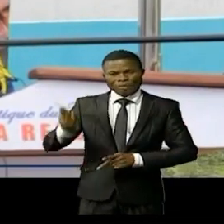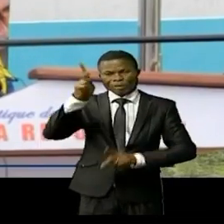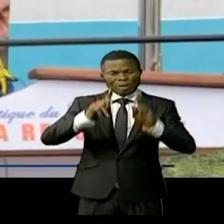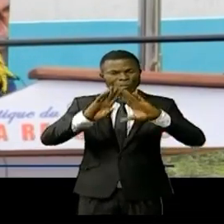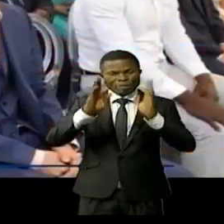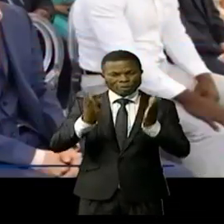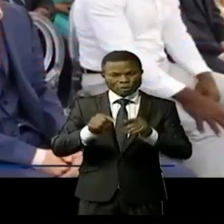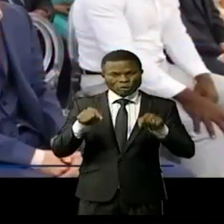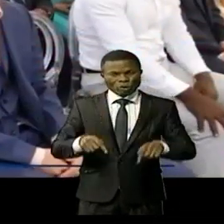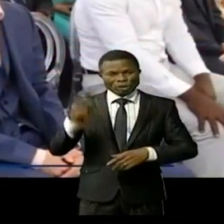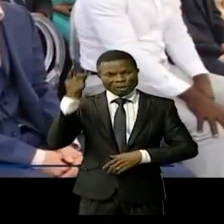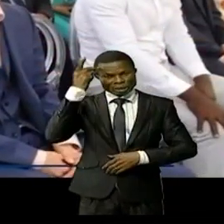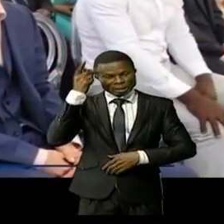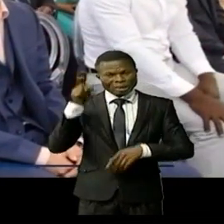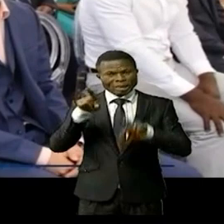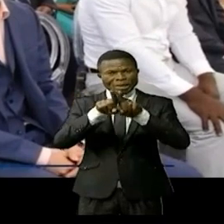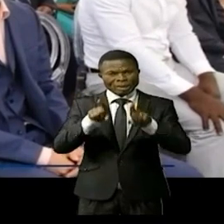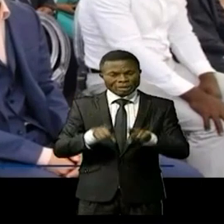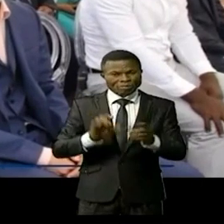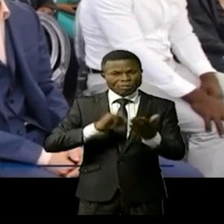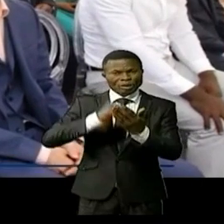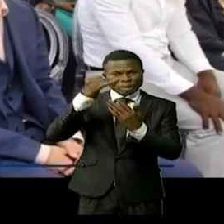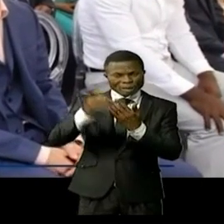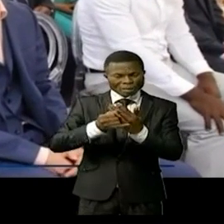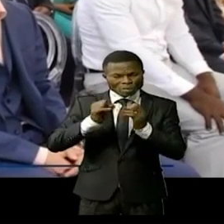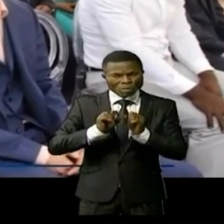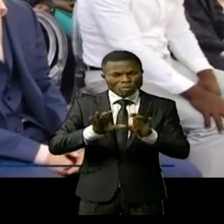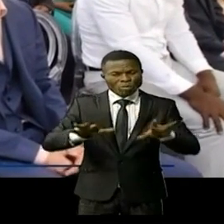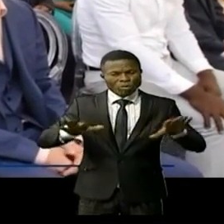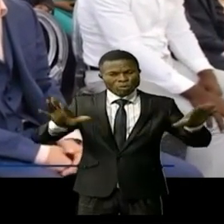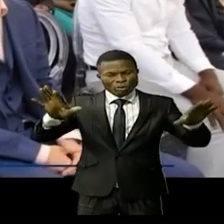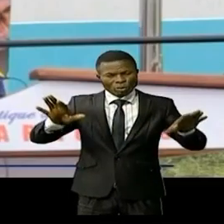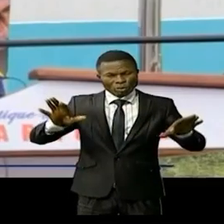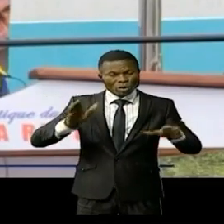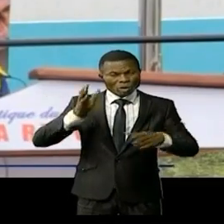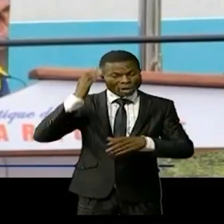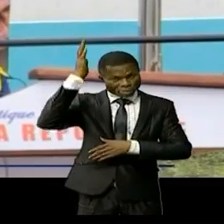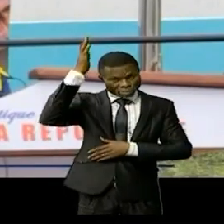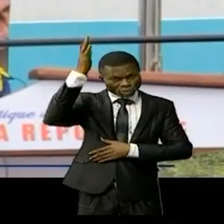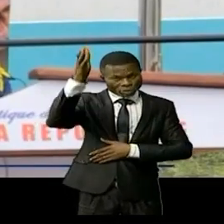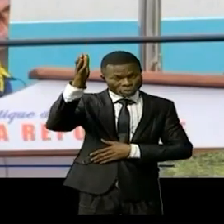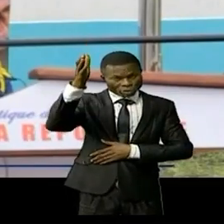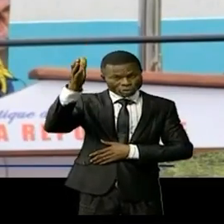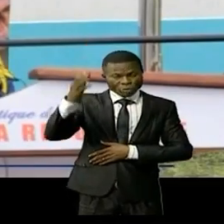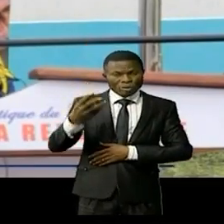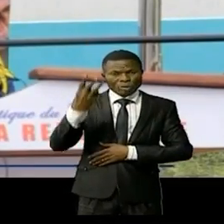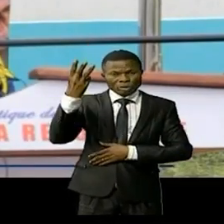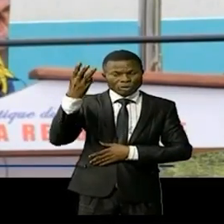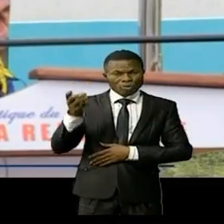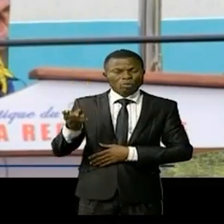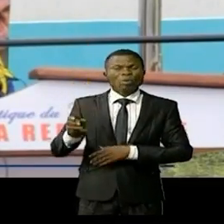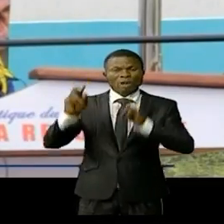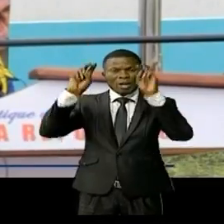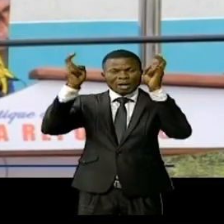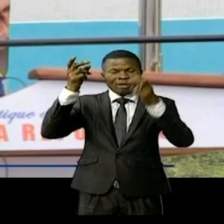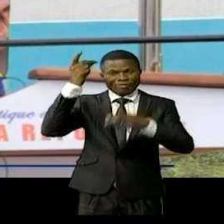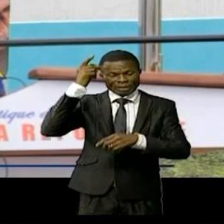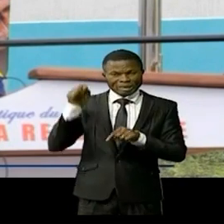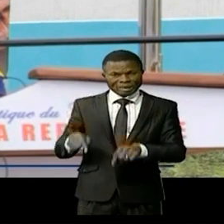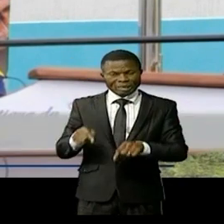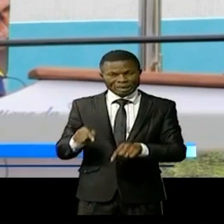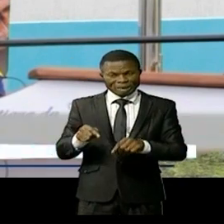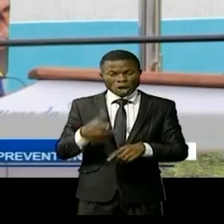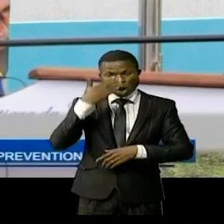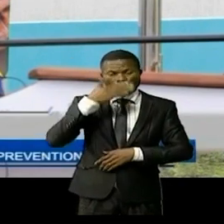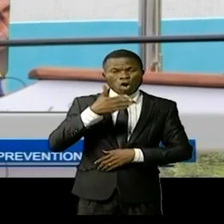kinoise et ensuite ce projet va s'étendre dans les prochains jours dans les trois districts de la ville de Kinshasa cet